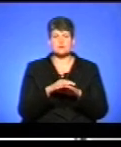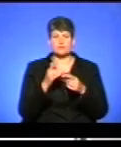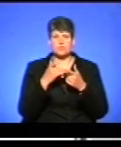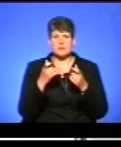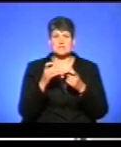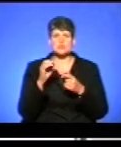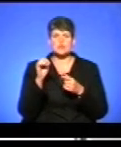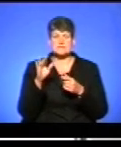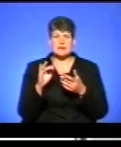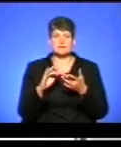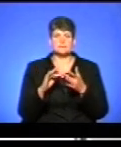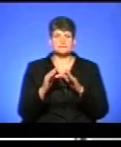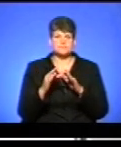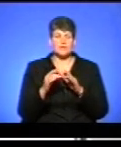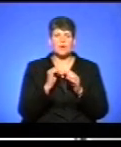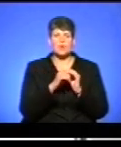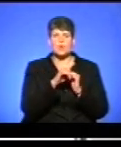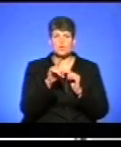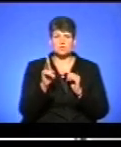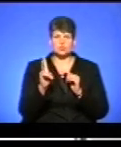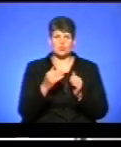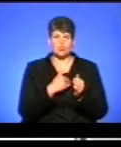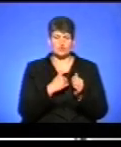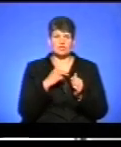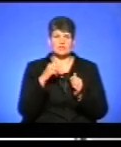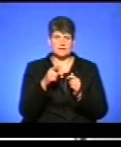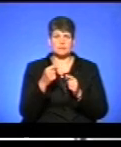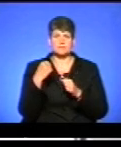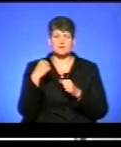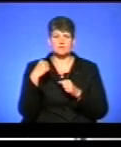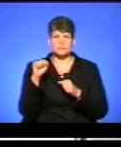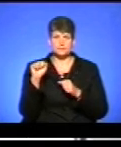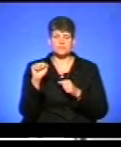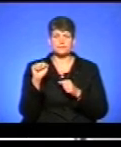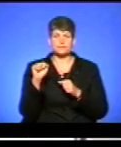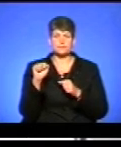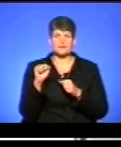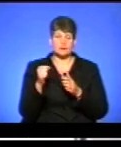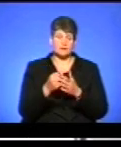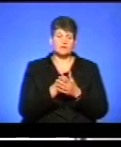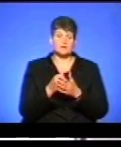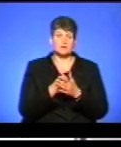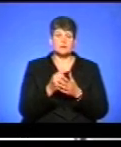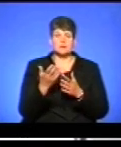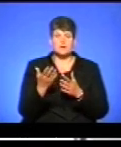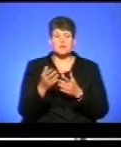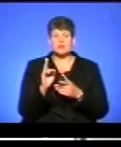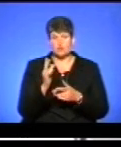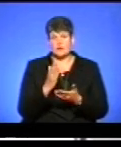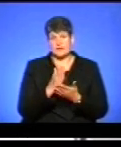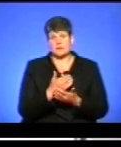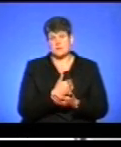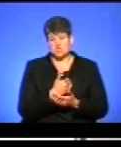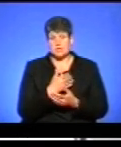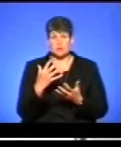мережах. Тому кожен, хто хоче йти, долає вершину тільки той, хто йде. Якщо є бажання